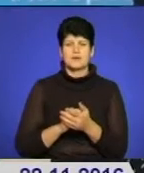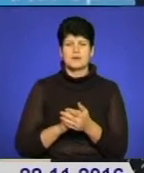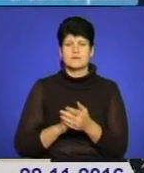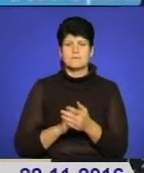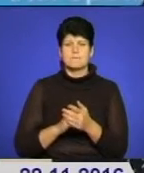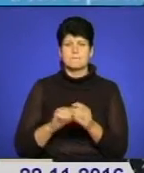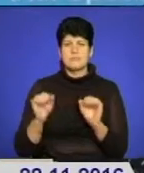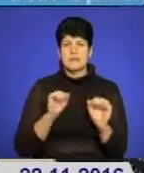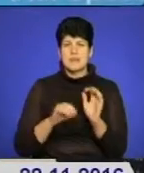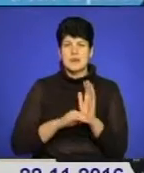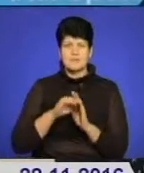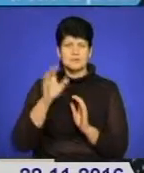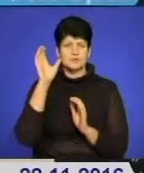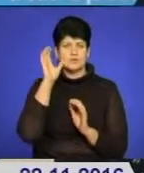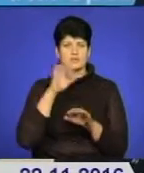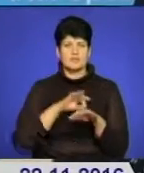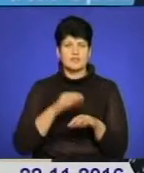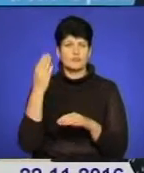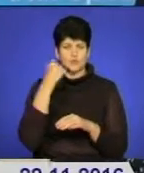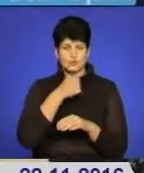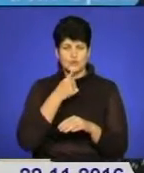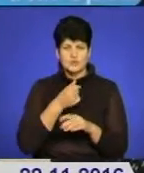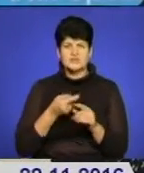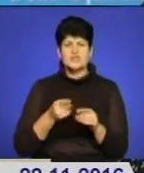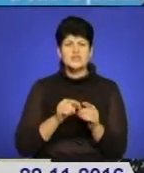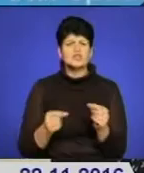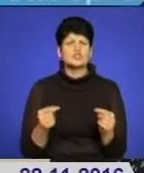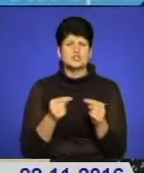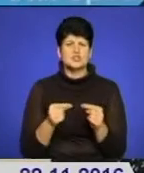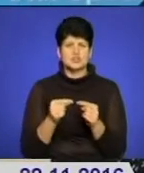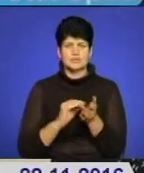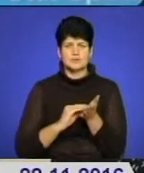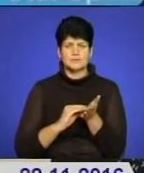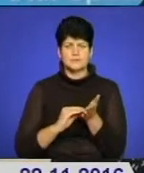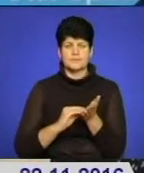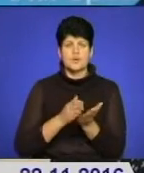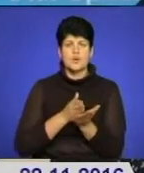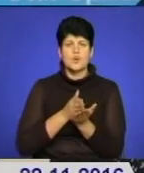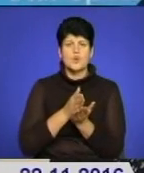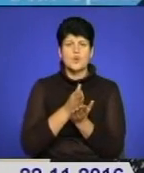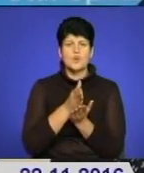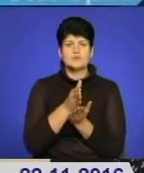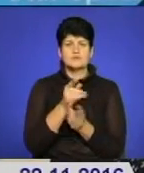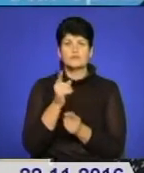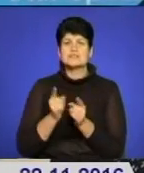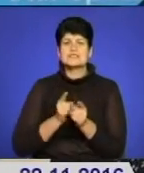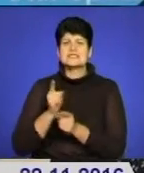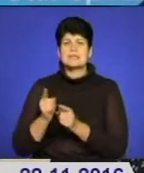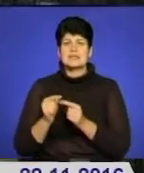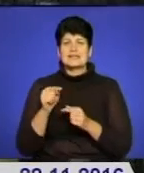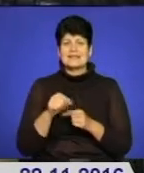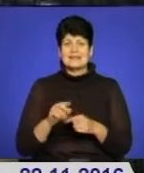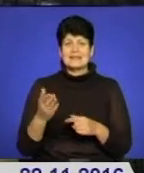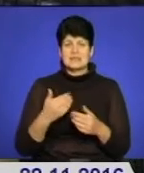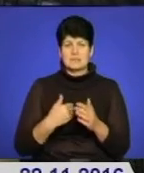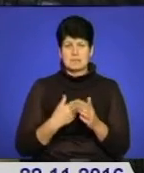які були проведені комітетом в минулому році, які абсолютно чітко визначають вектор розвитку, стратегію змін тих, які ми